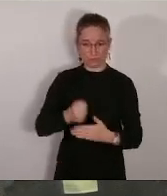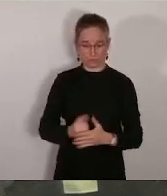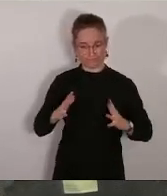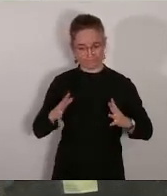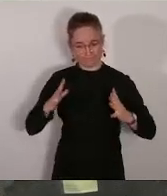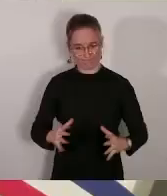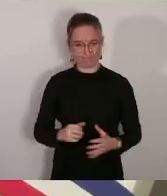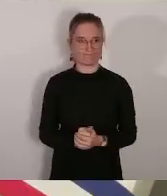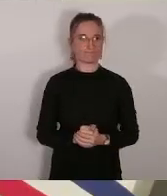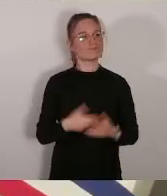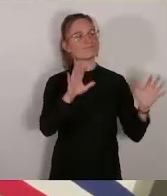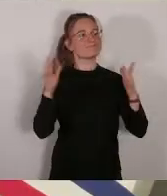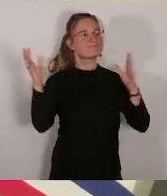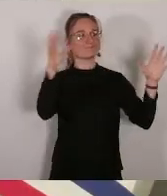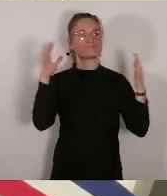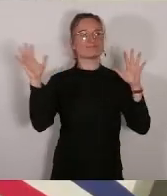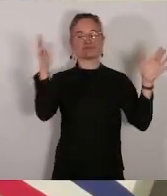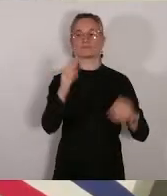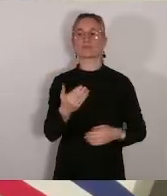Merci.